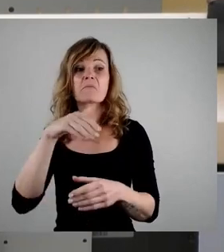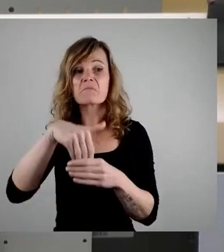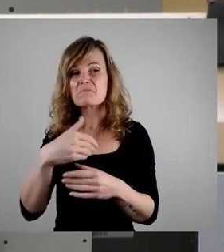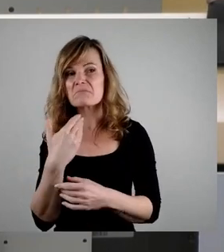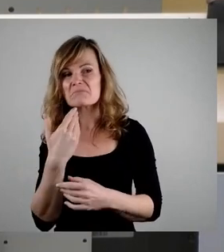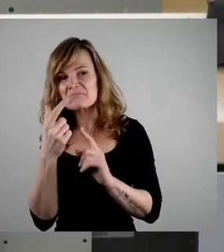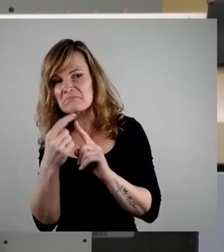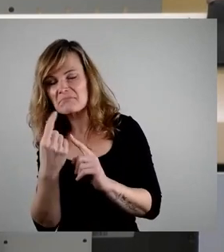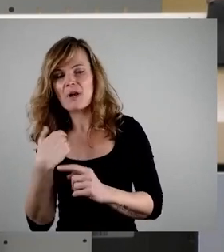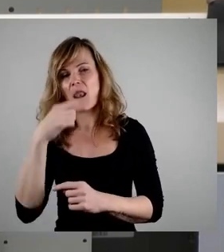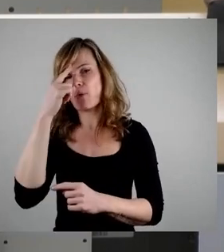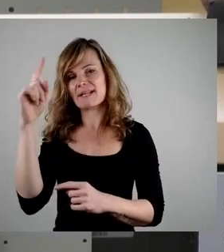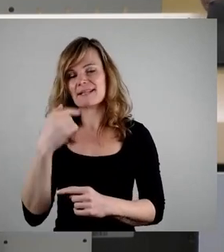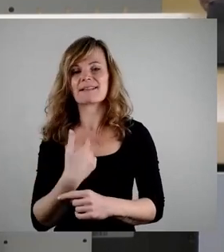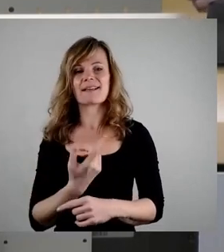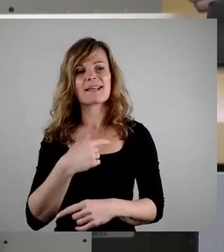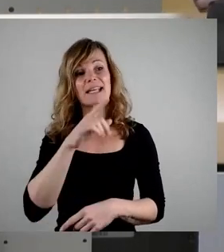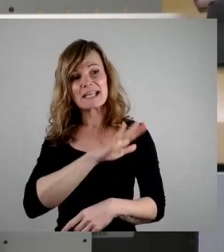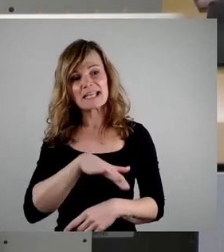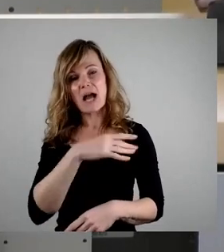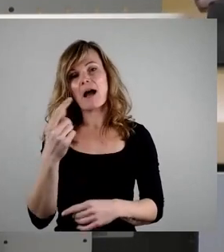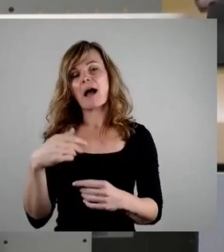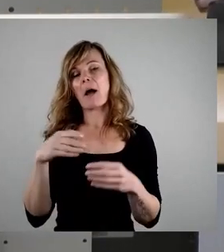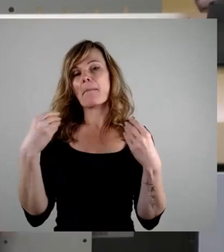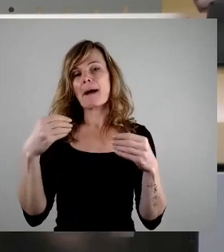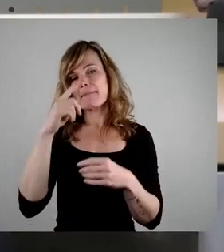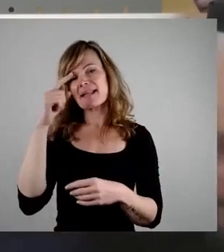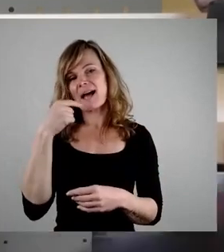Hervorragender Antrag, ihr Pappnasen. Meine Stimme hat er.